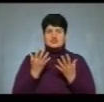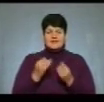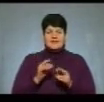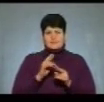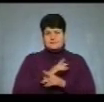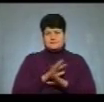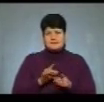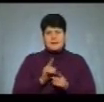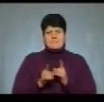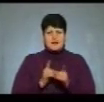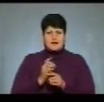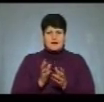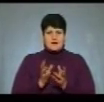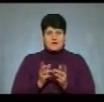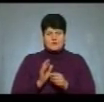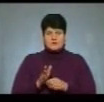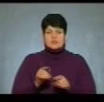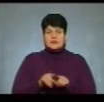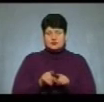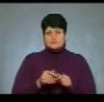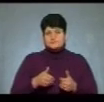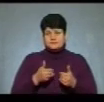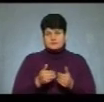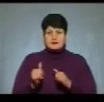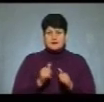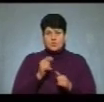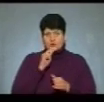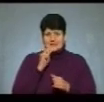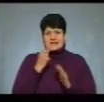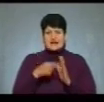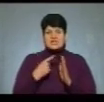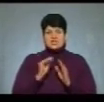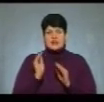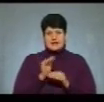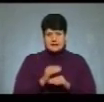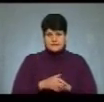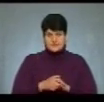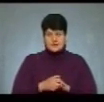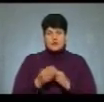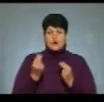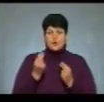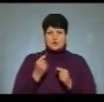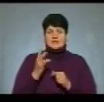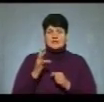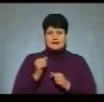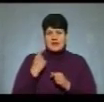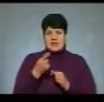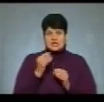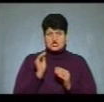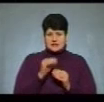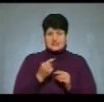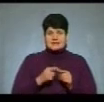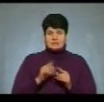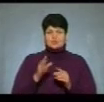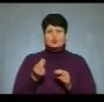недійсними». Кабмін також рекомендував «Нафтогазу» забезпечити українців лічильниками. «Кошти на лічильники, це будуть кошти, які будуть